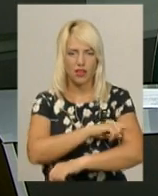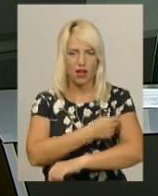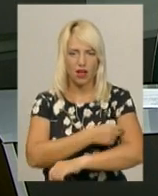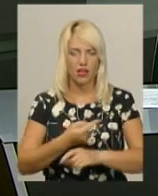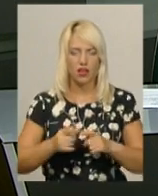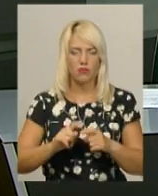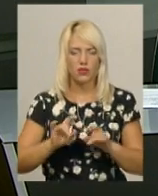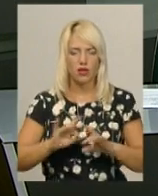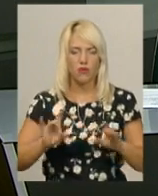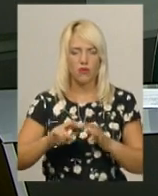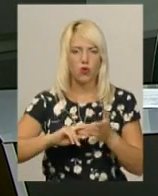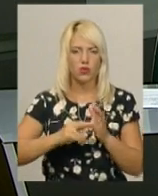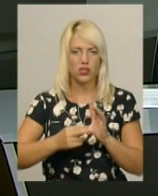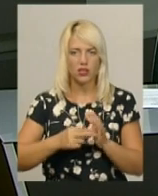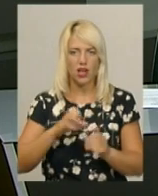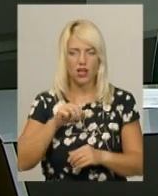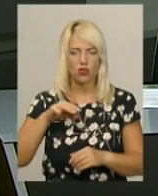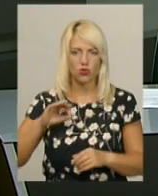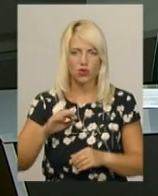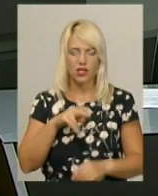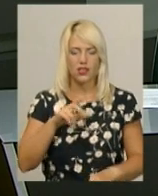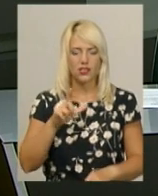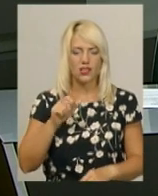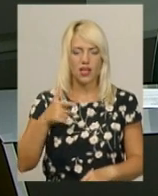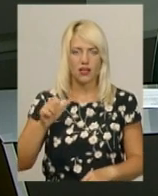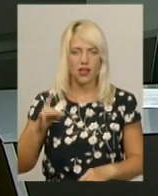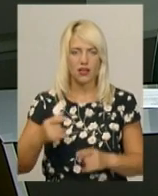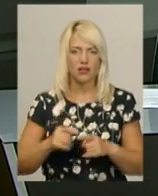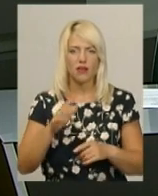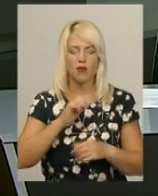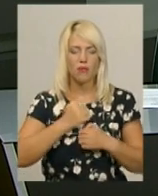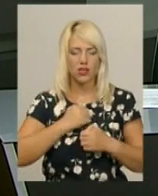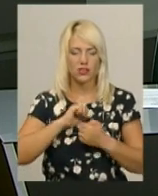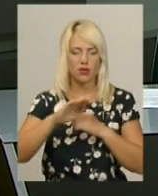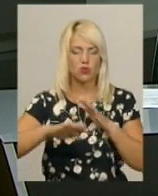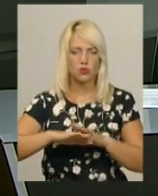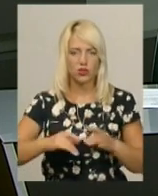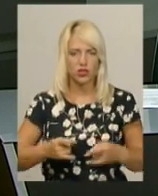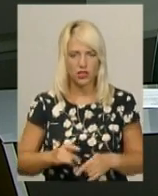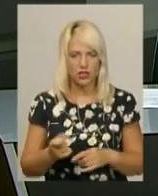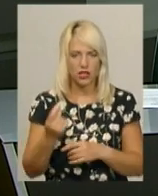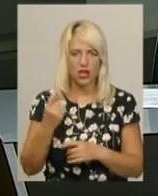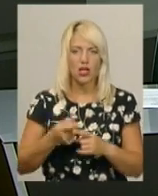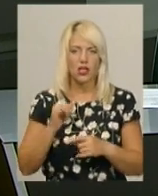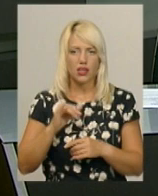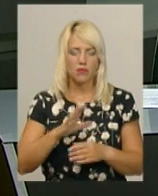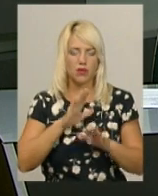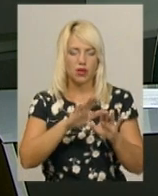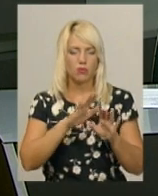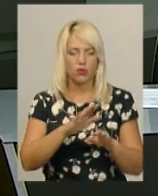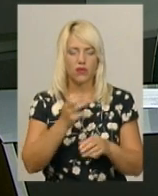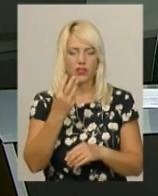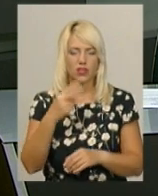учасникам АТО в області Наталя Дзекар. Боїць родом із Кам'янця-Подільського перебував з 13 липня у шпиталі після